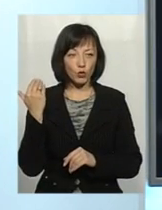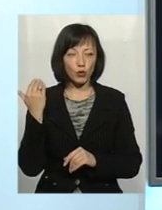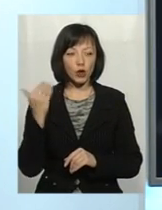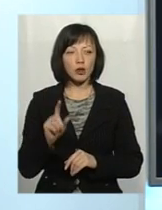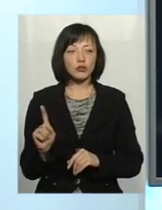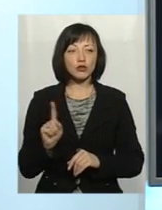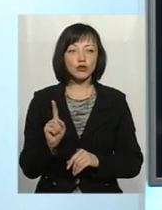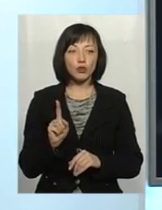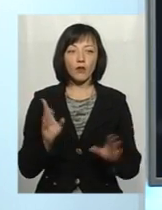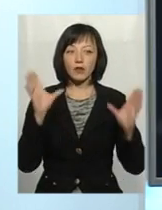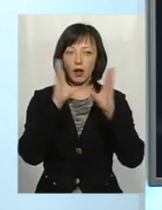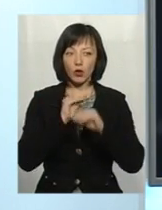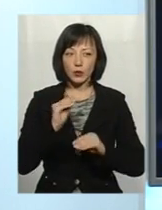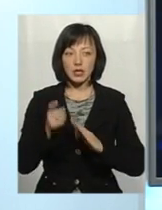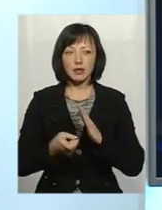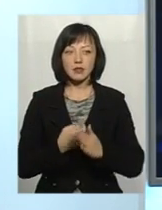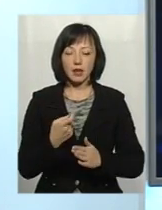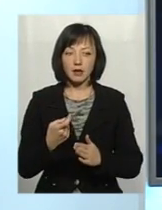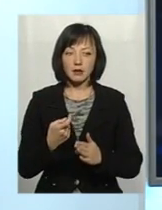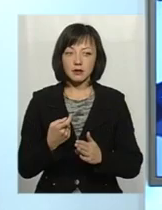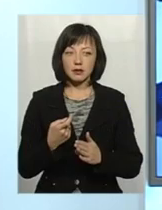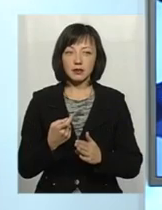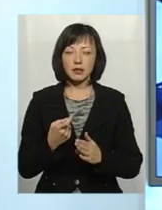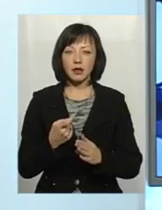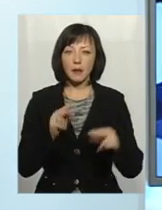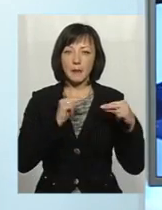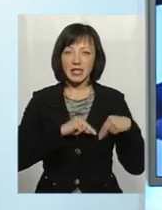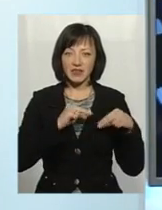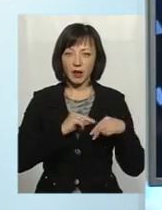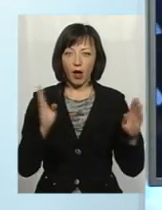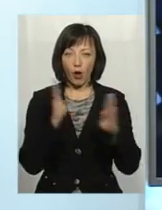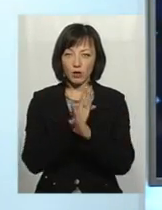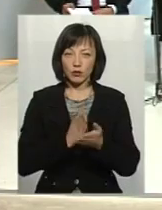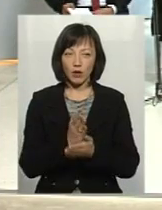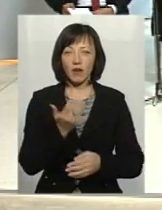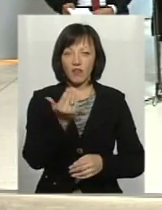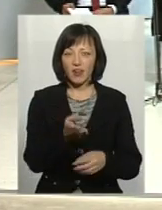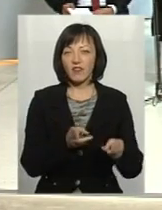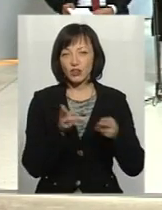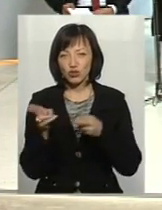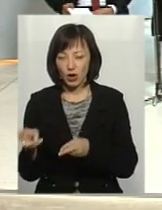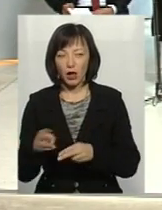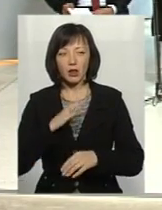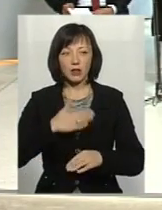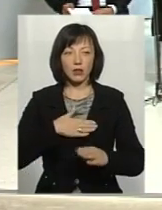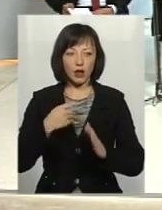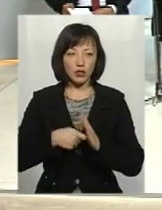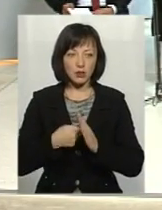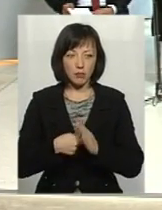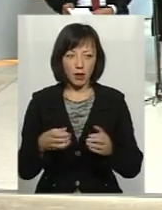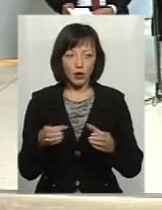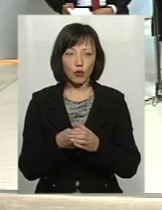Що вдалося дізнатися екологам? Ви тоді виїжджали, виїжджали наші знімальні групи